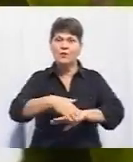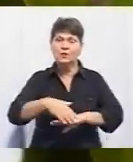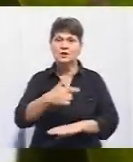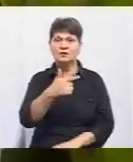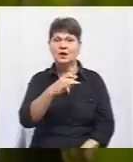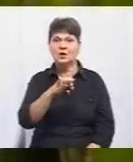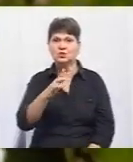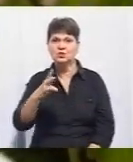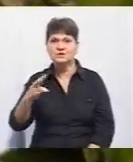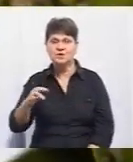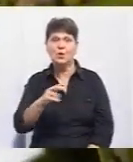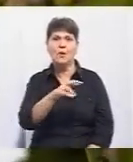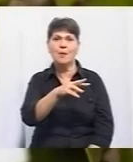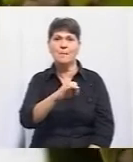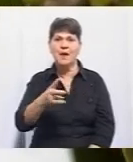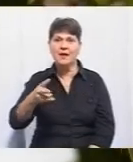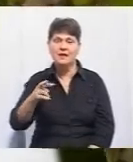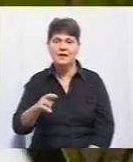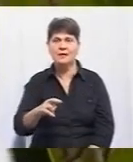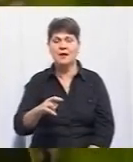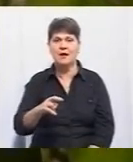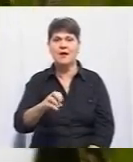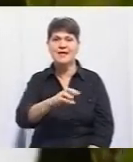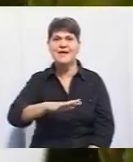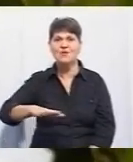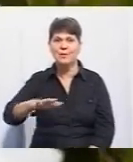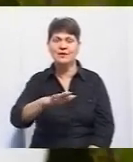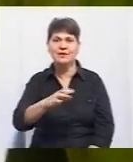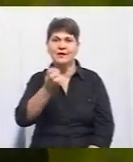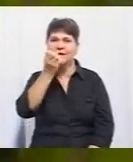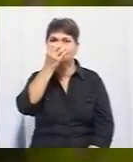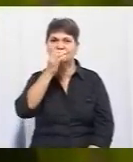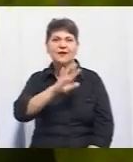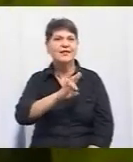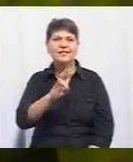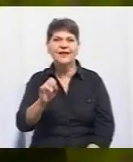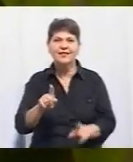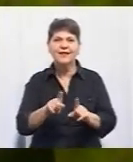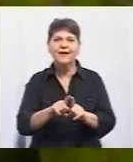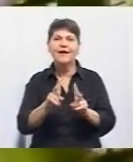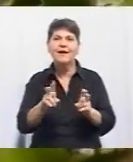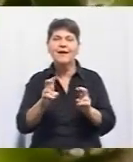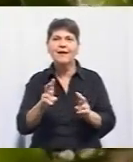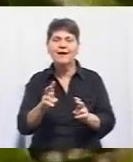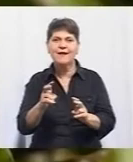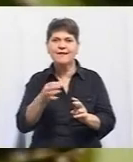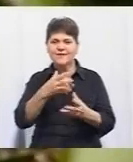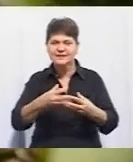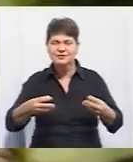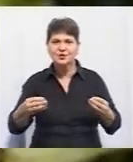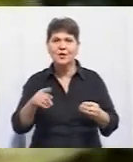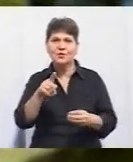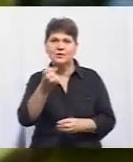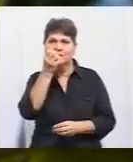Європейській площі. Щоправда, осінні квітни таки рясни, як у квітні. Їхні повторні цвітіння, за словами еколога Олександра Мудрака,